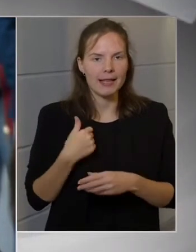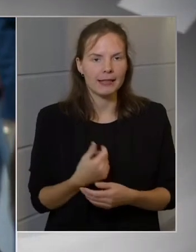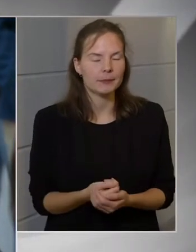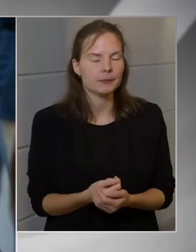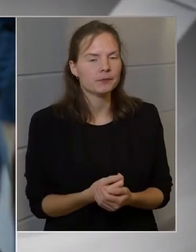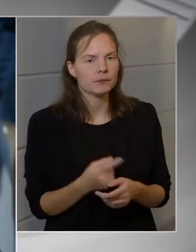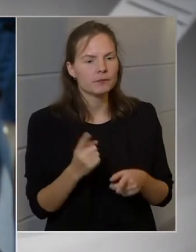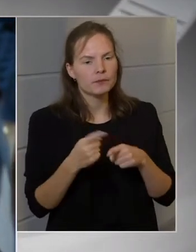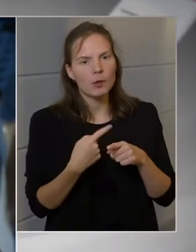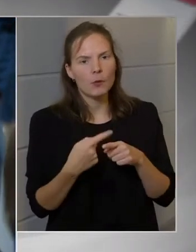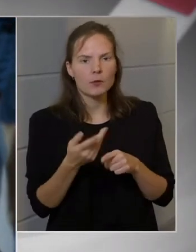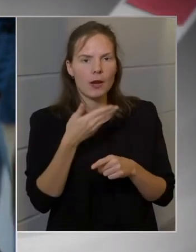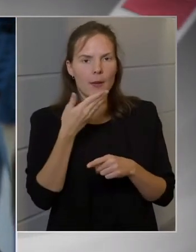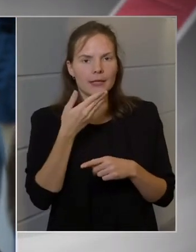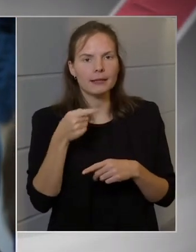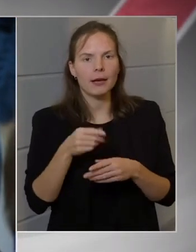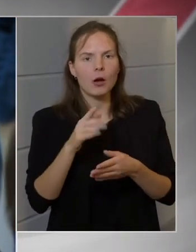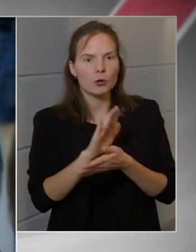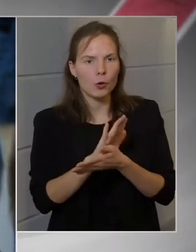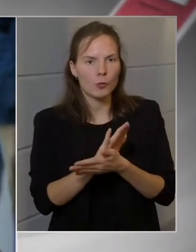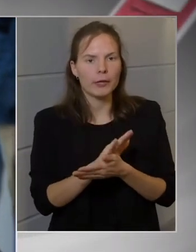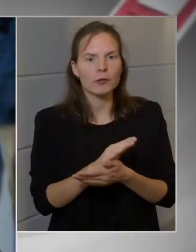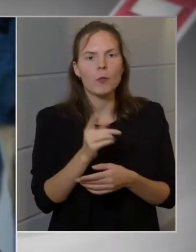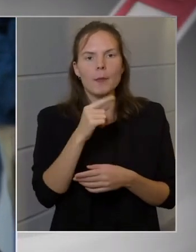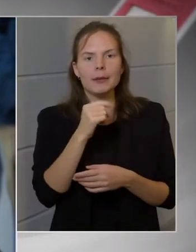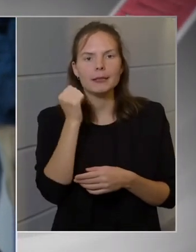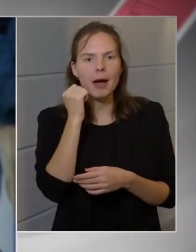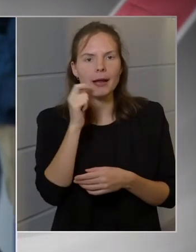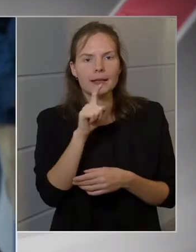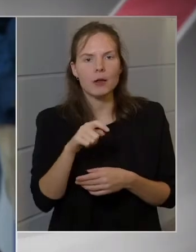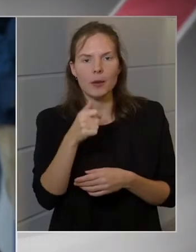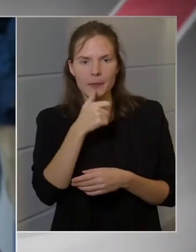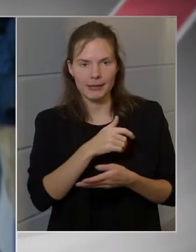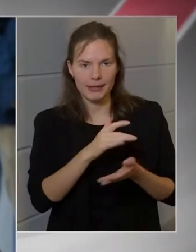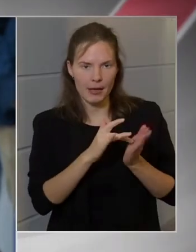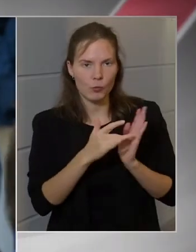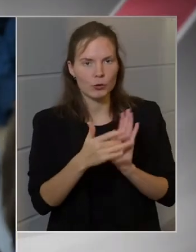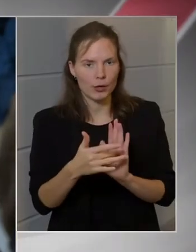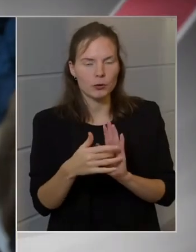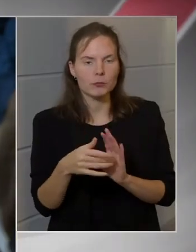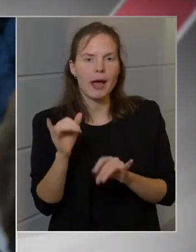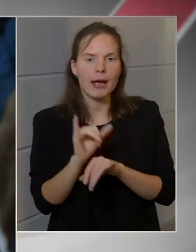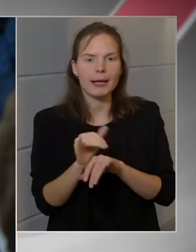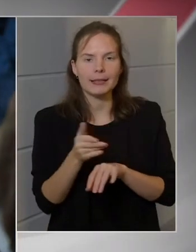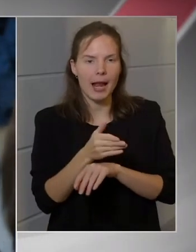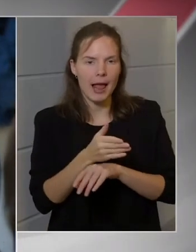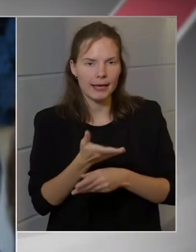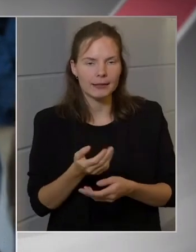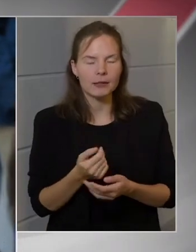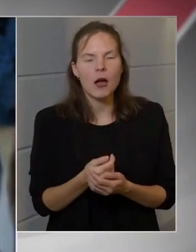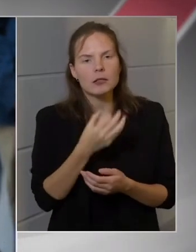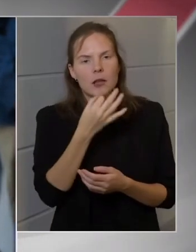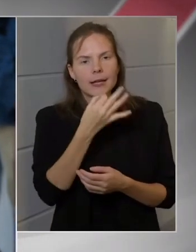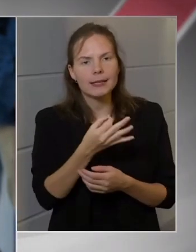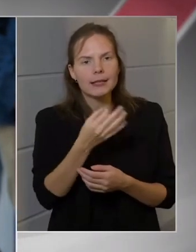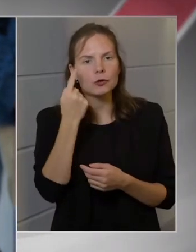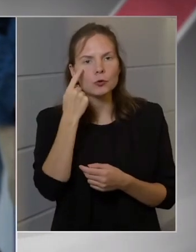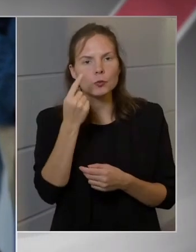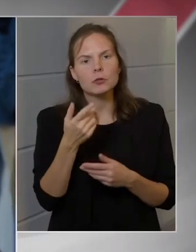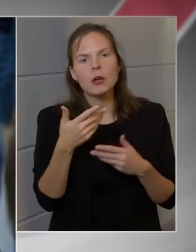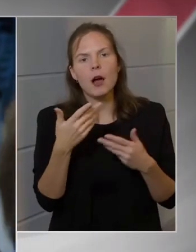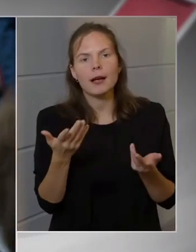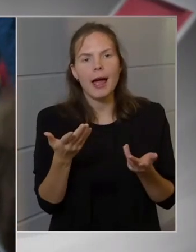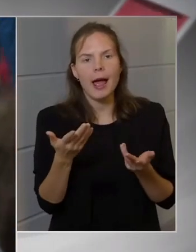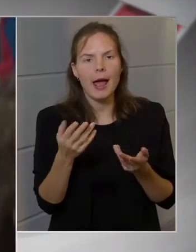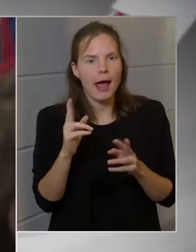Többször is szó volt már arról a dokumentumról, amit Márki Zajpéter mutatott be a hét elején. Az a kérdés, hogy tudtak-e